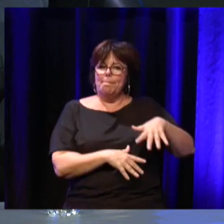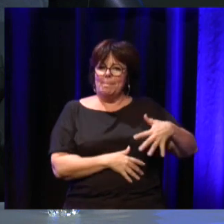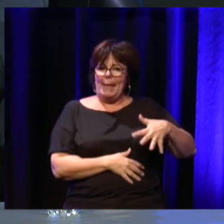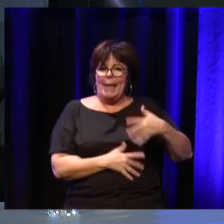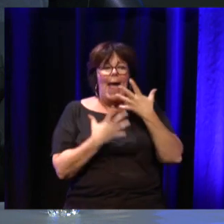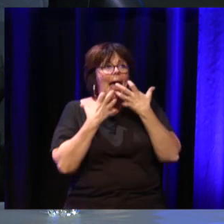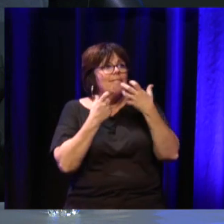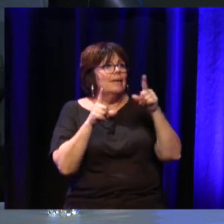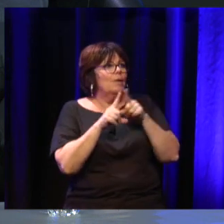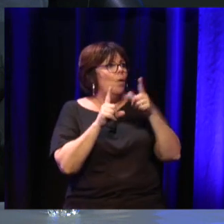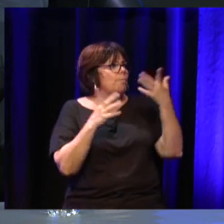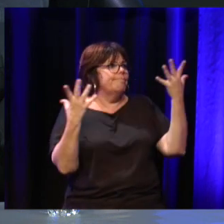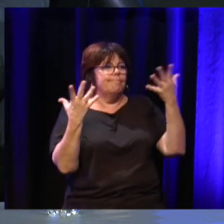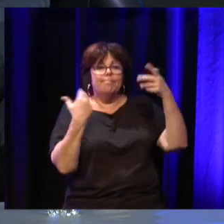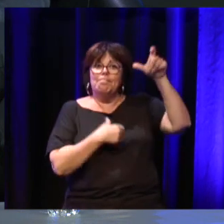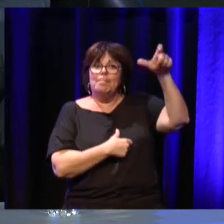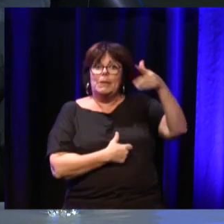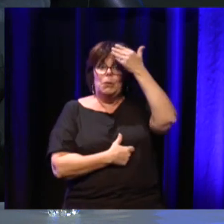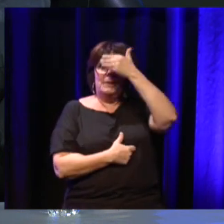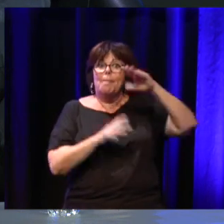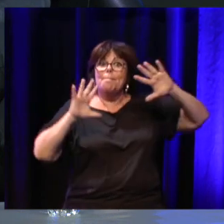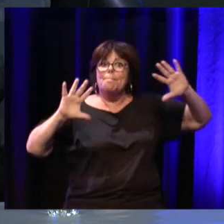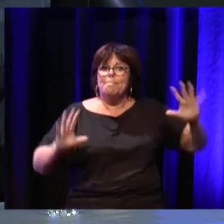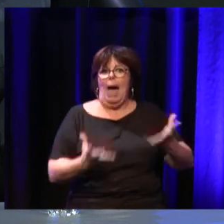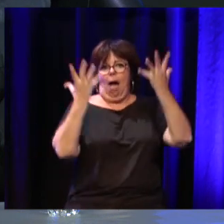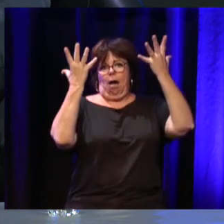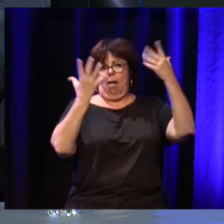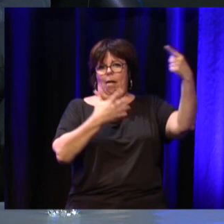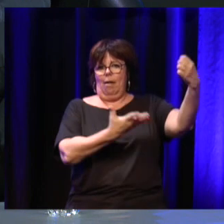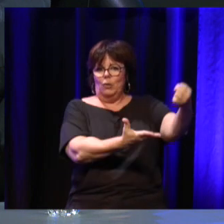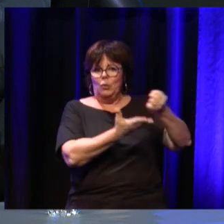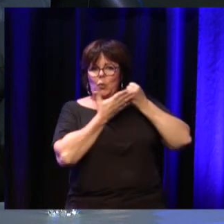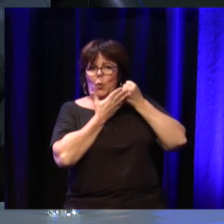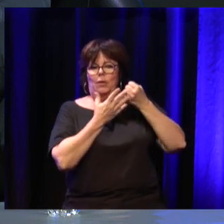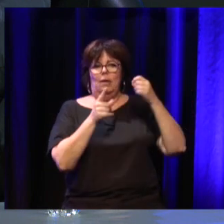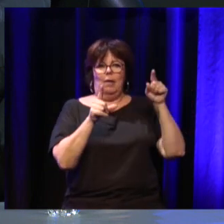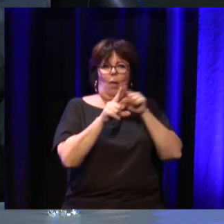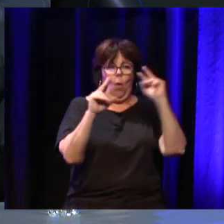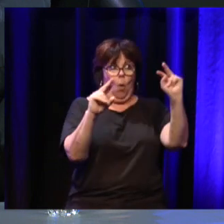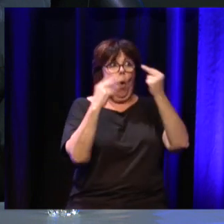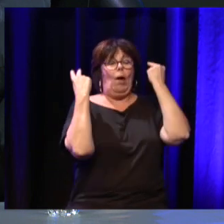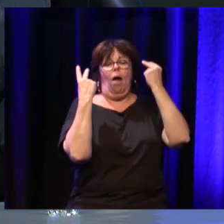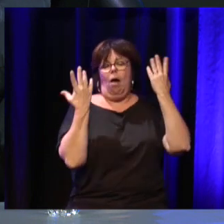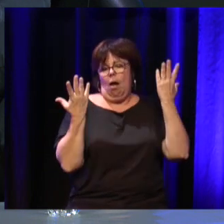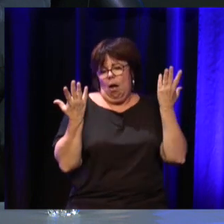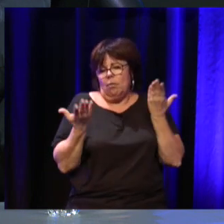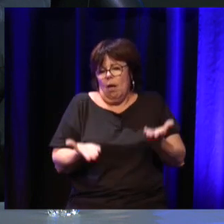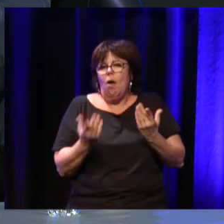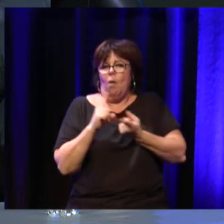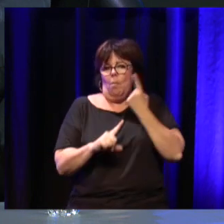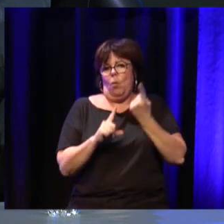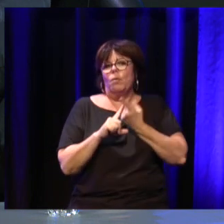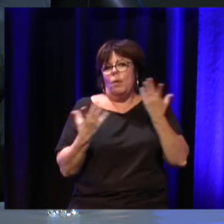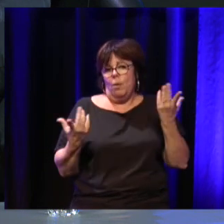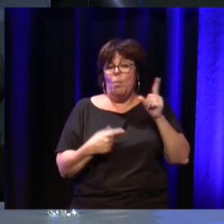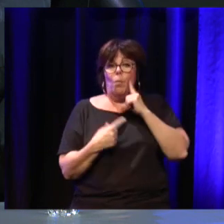qui un parrainage par une personne publique du monde des arts, du monde sportif, du monde des spectacles. Ça, c'est effectivement ce qui s'est passé parce que ça donne une